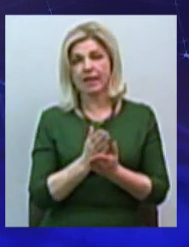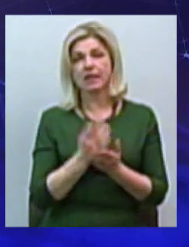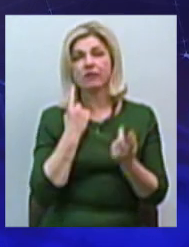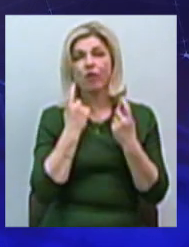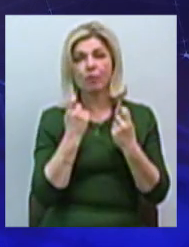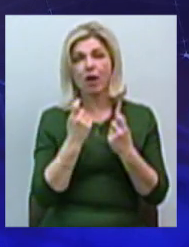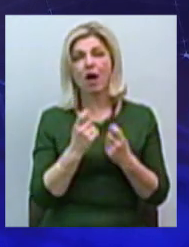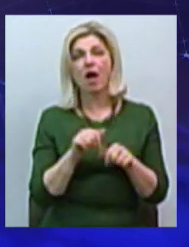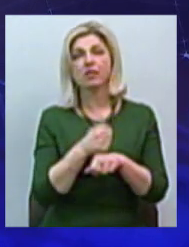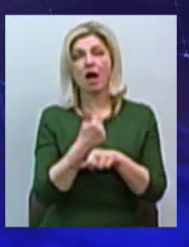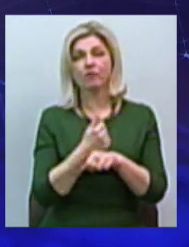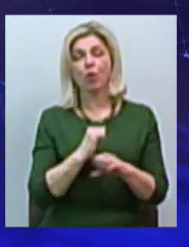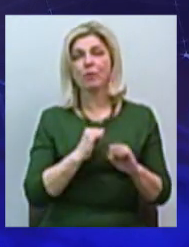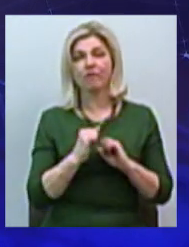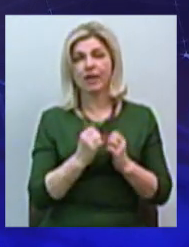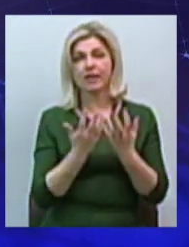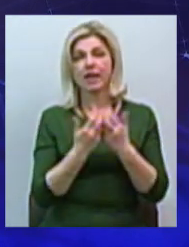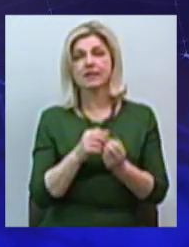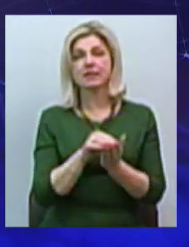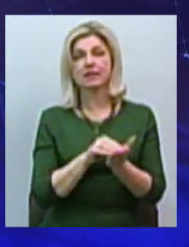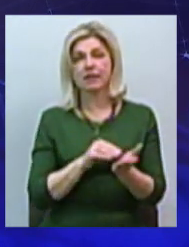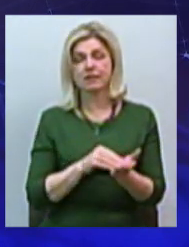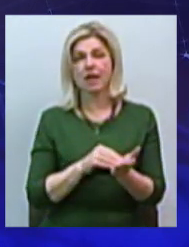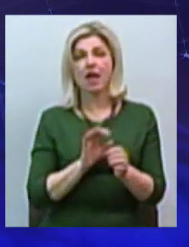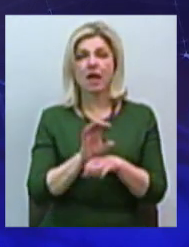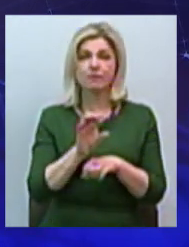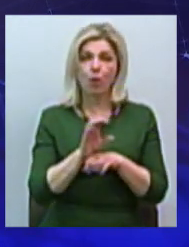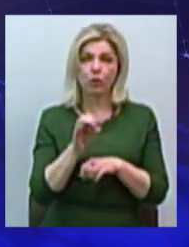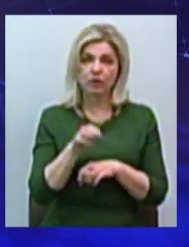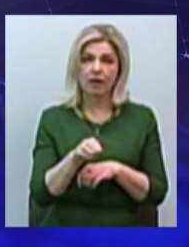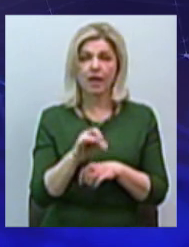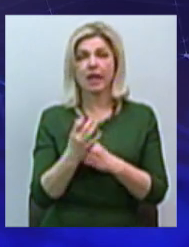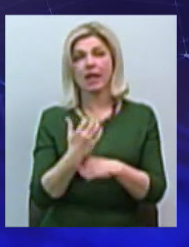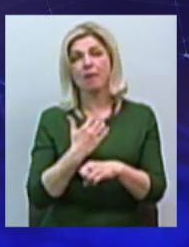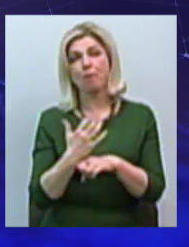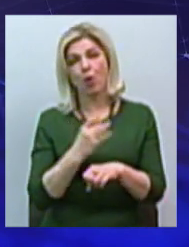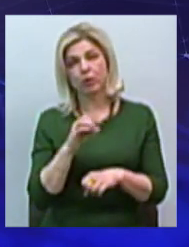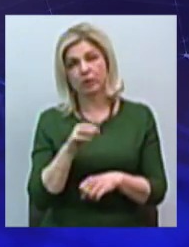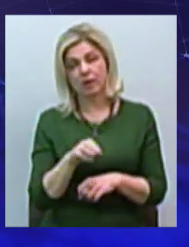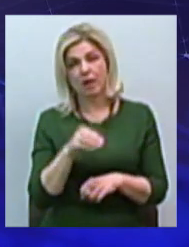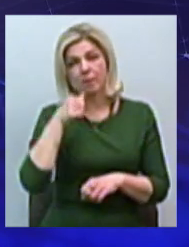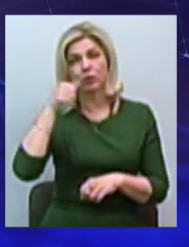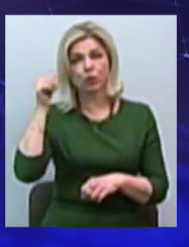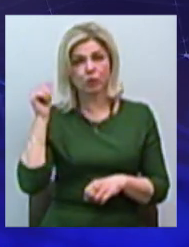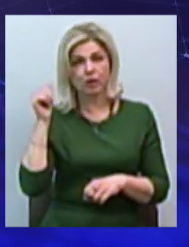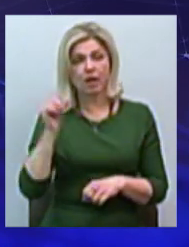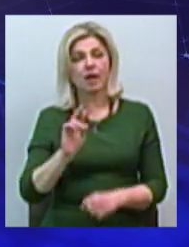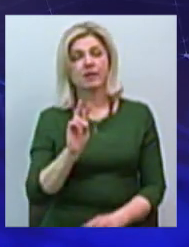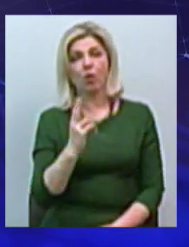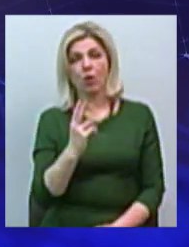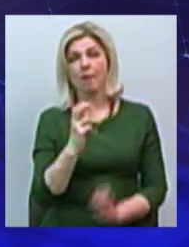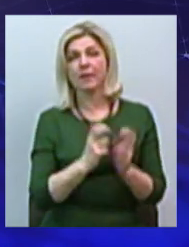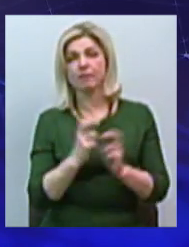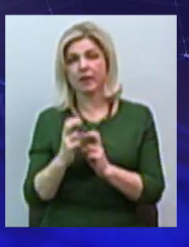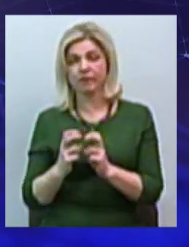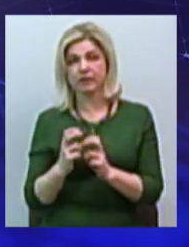управління статистики в Миколаївській області щодо експорту-імпорту минулого року. Миколаївських підприємств,